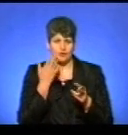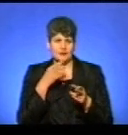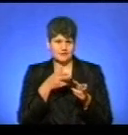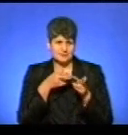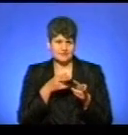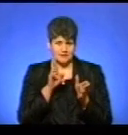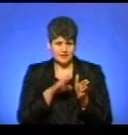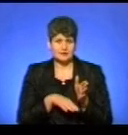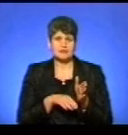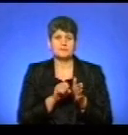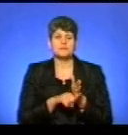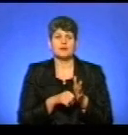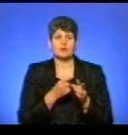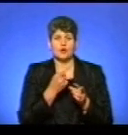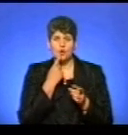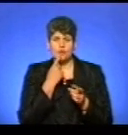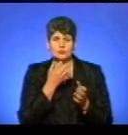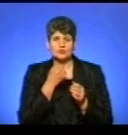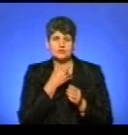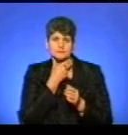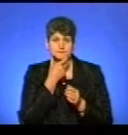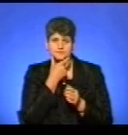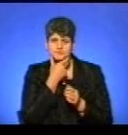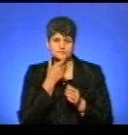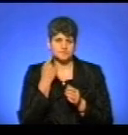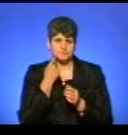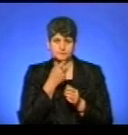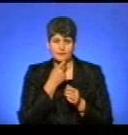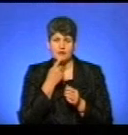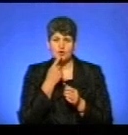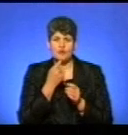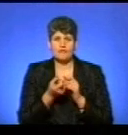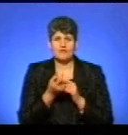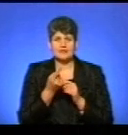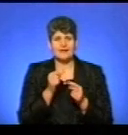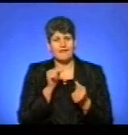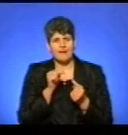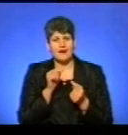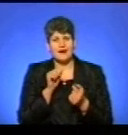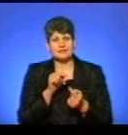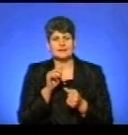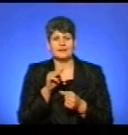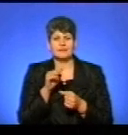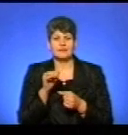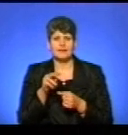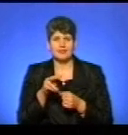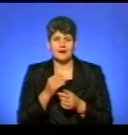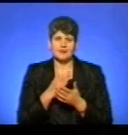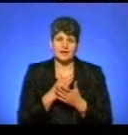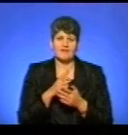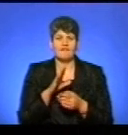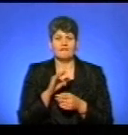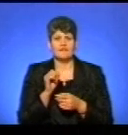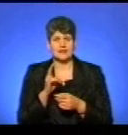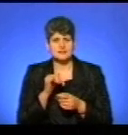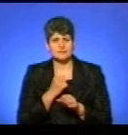і береться фрагмент нижньої щелепи. Для чого робиться? Кров – для виявлення антитіл, чи є антитіла, чи вакцина подіяла, а